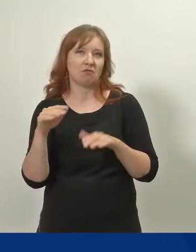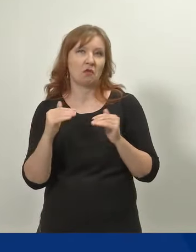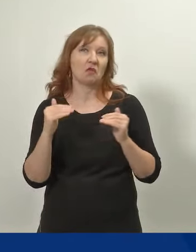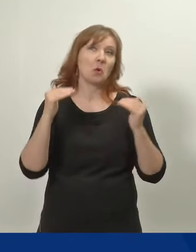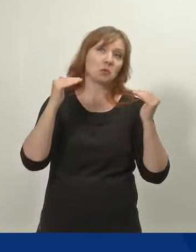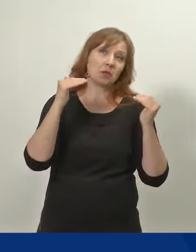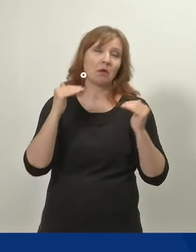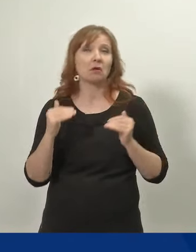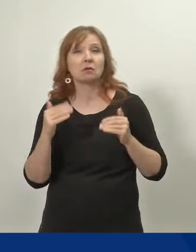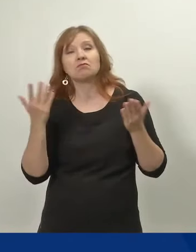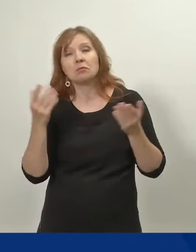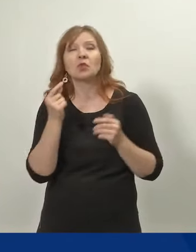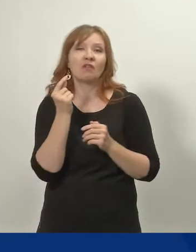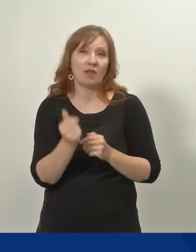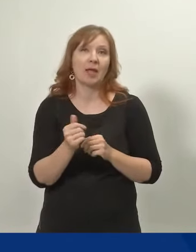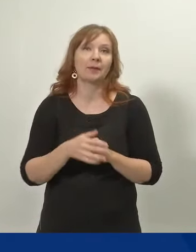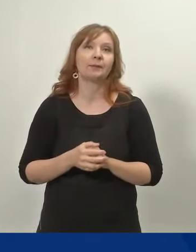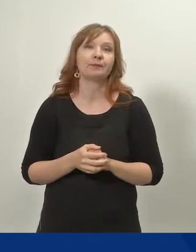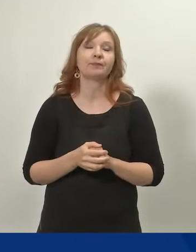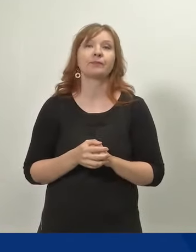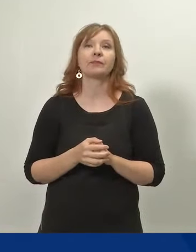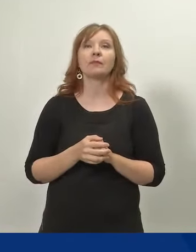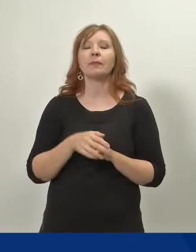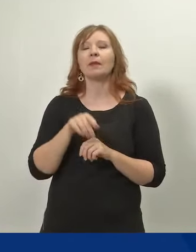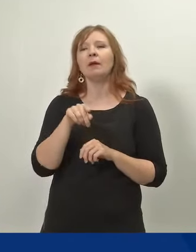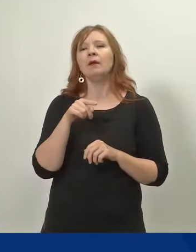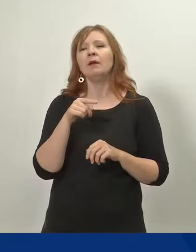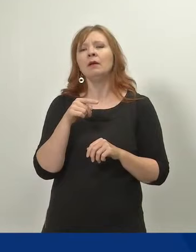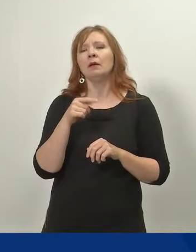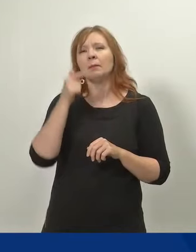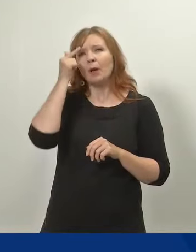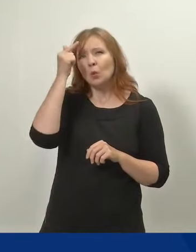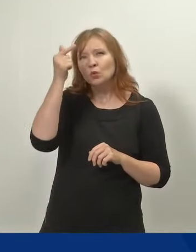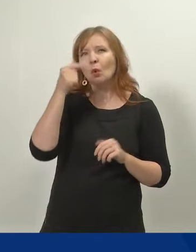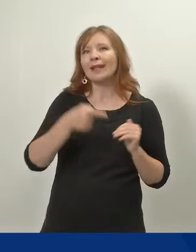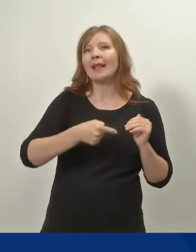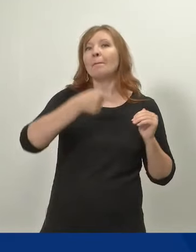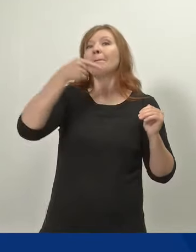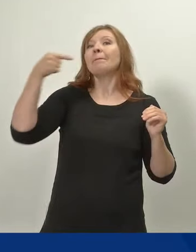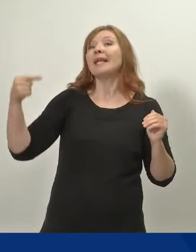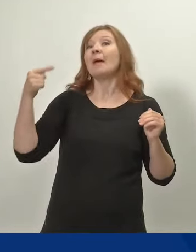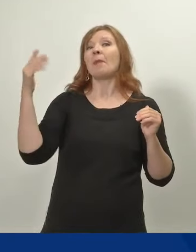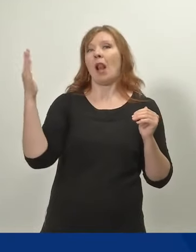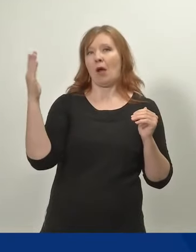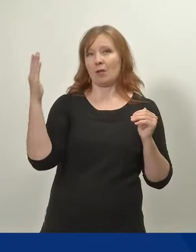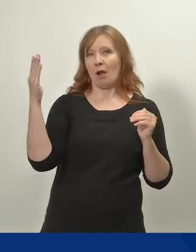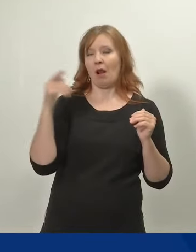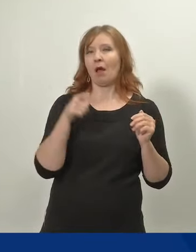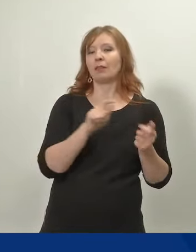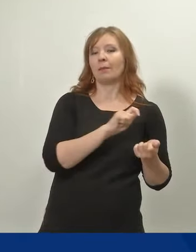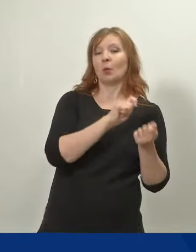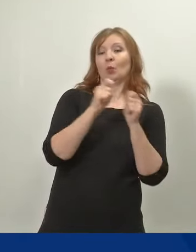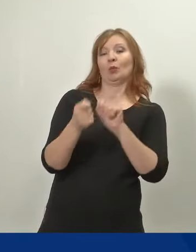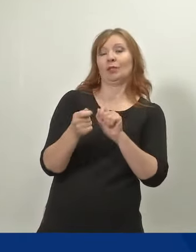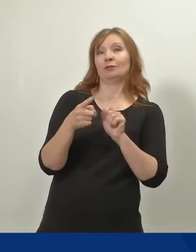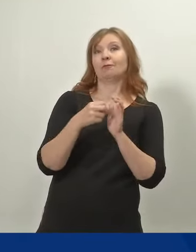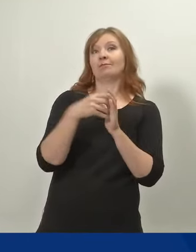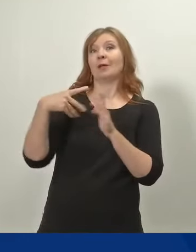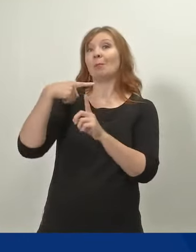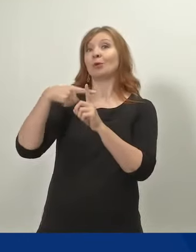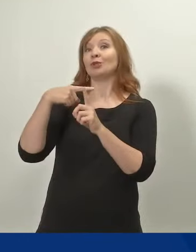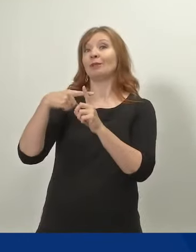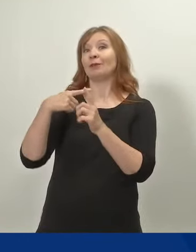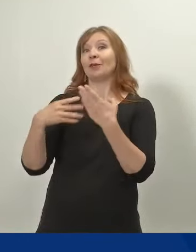toiseen. Uskon, että pitkällä tähtäimellä uudistuksella voi olla positiivisia